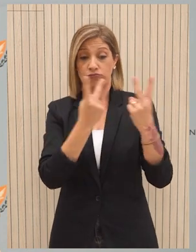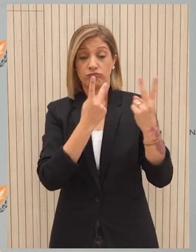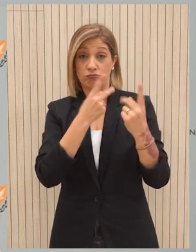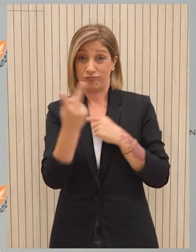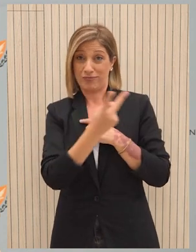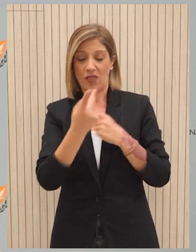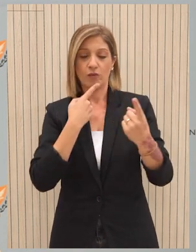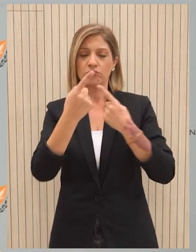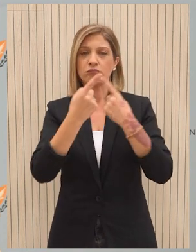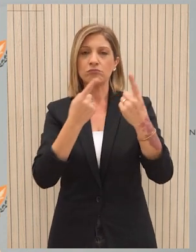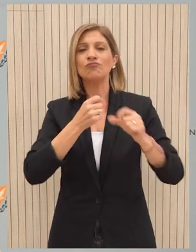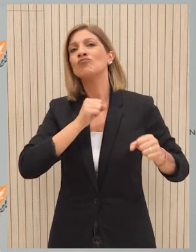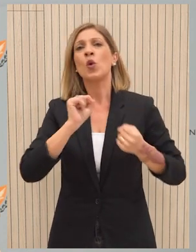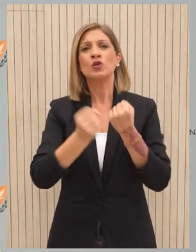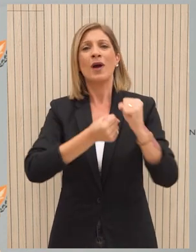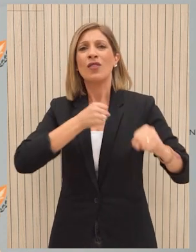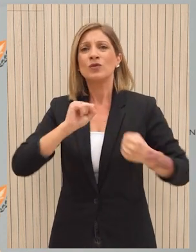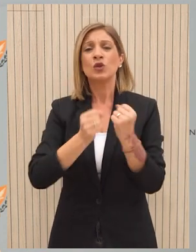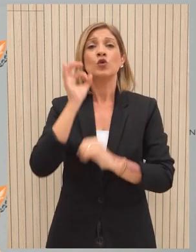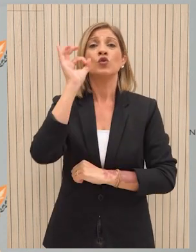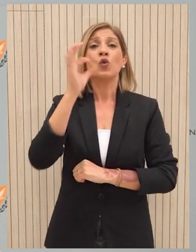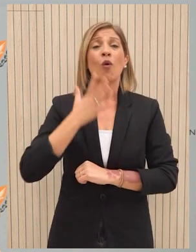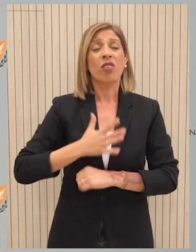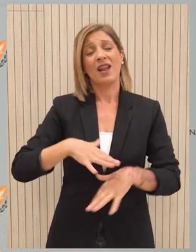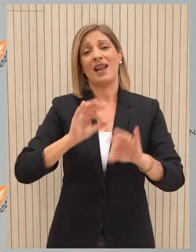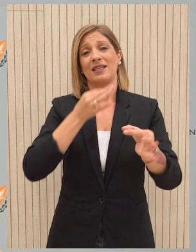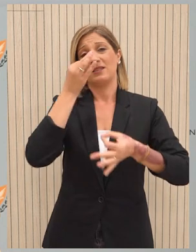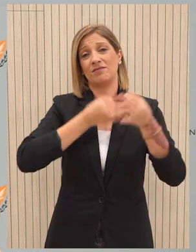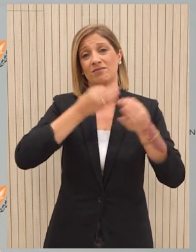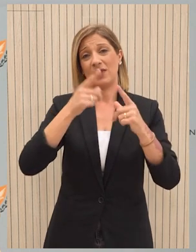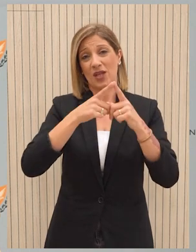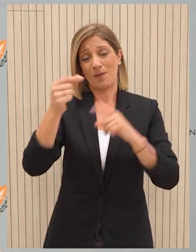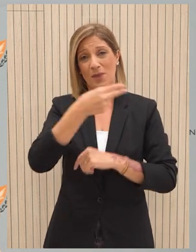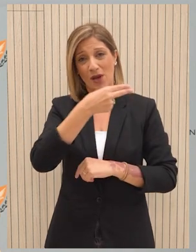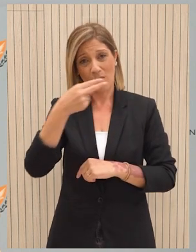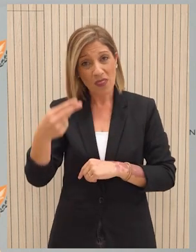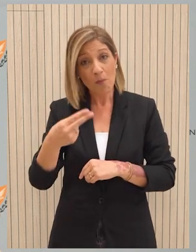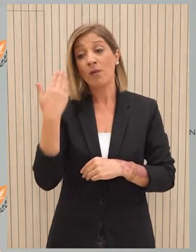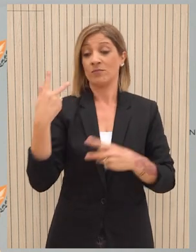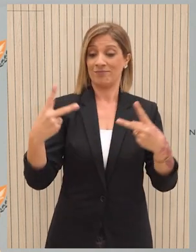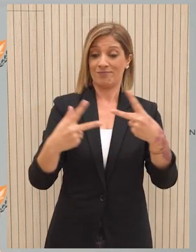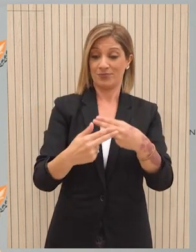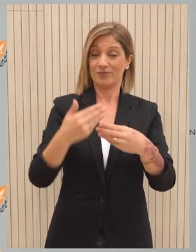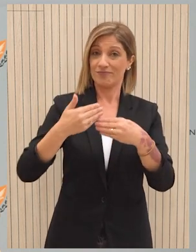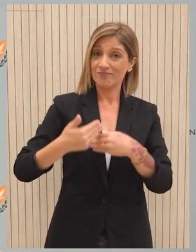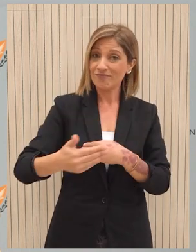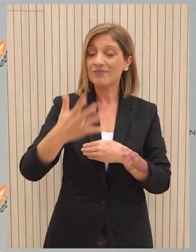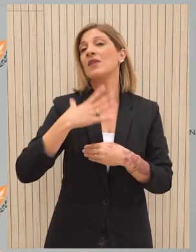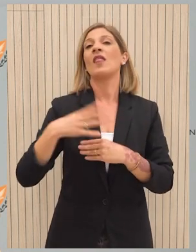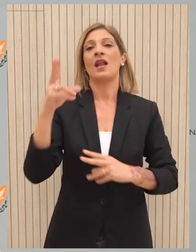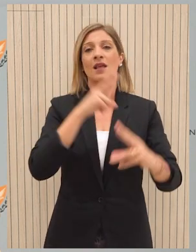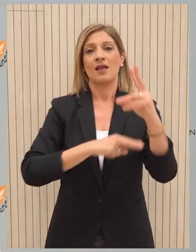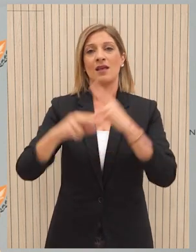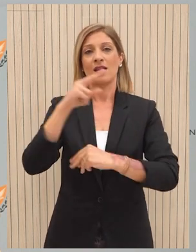τις προσπάθειες που καταβάλλονται με στόχο την επανέναρξη των διαπραγματεύσεων στον Κυπριακό Αποκή που έχουν διακοπεί και την συναντήληψη που